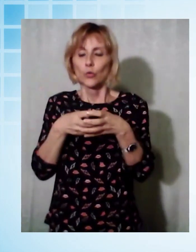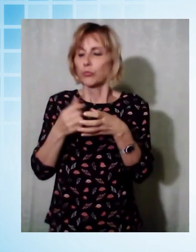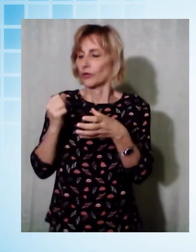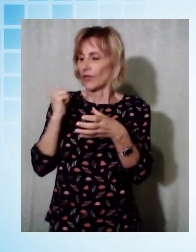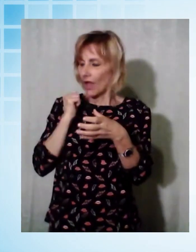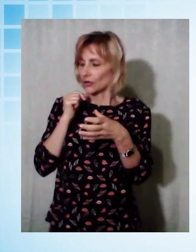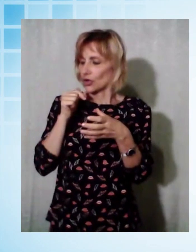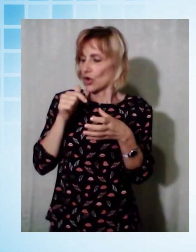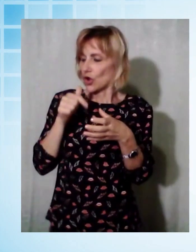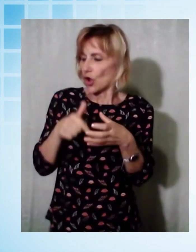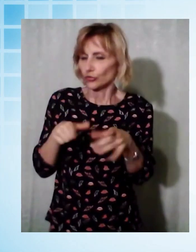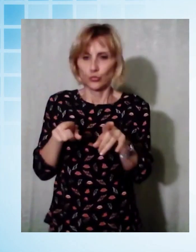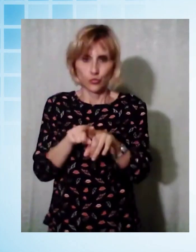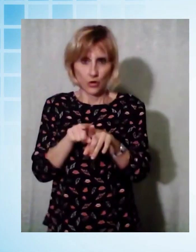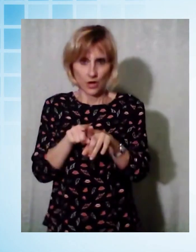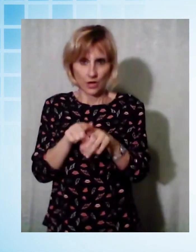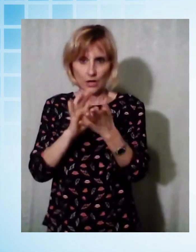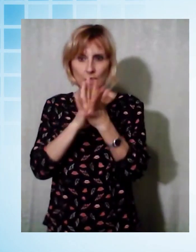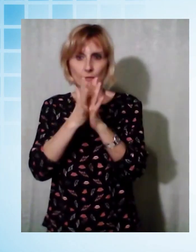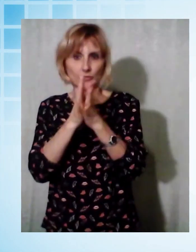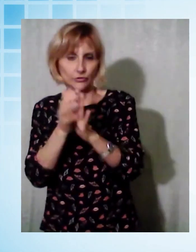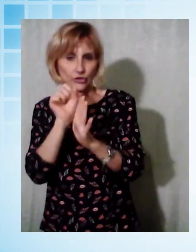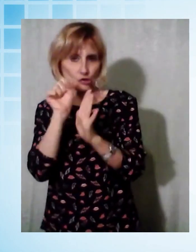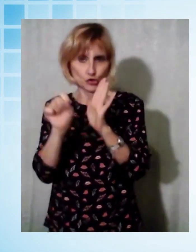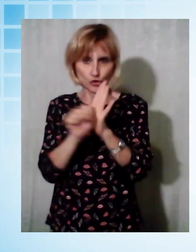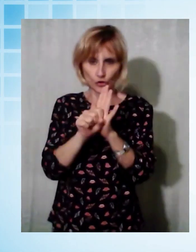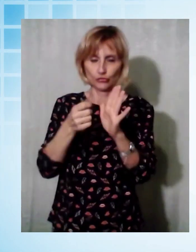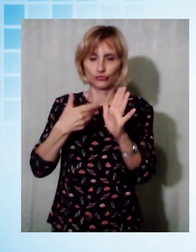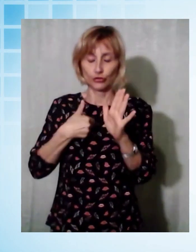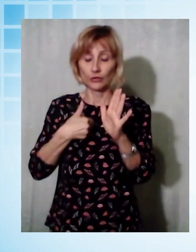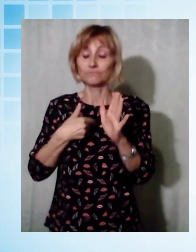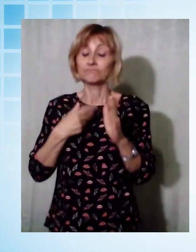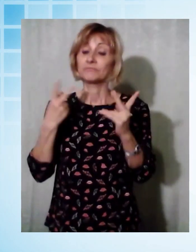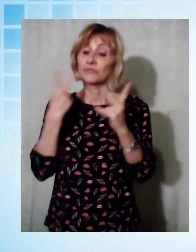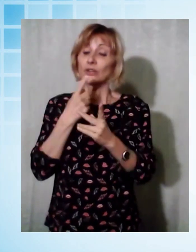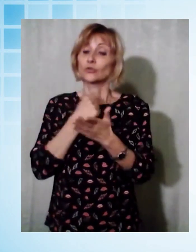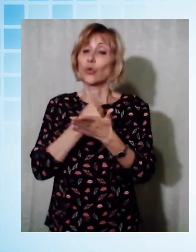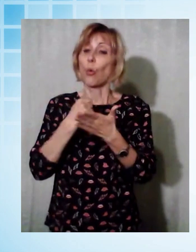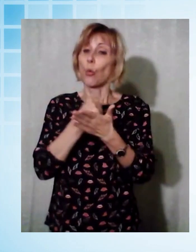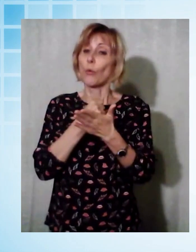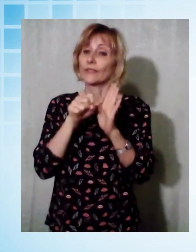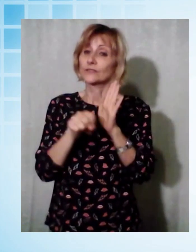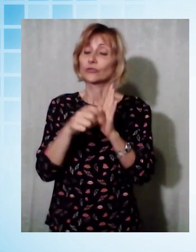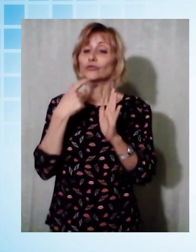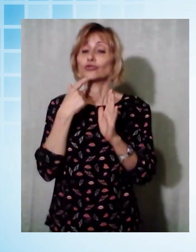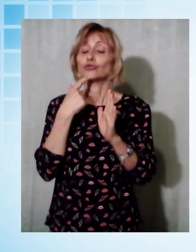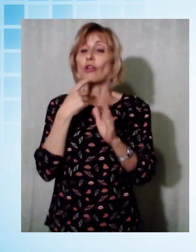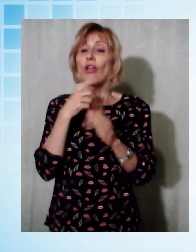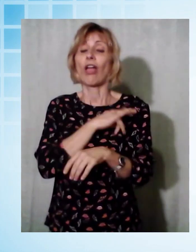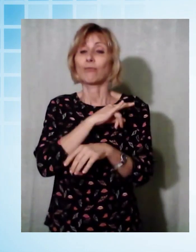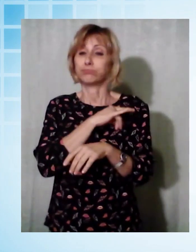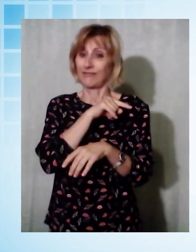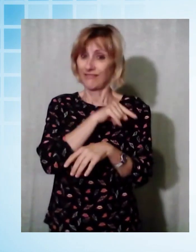La documentazione storica ci mostra un ebreo che va oltre la religione costruita dalla gerarchia giudaica, pur